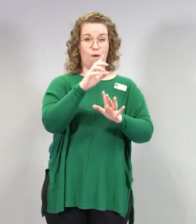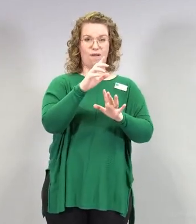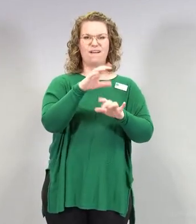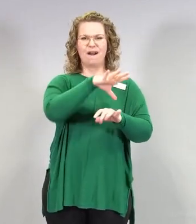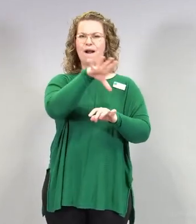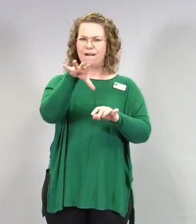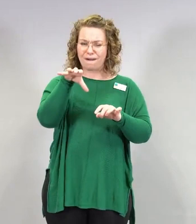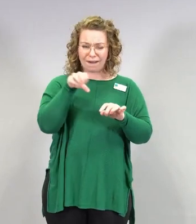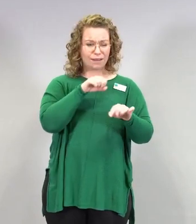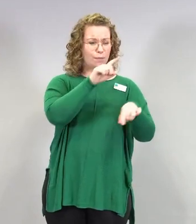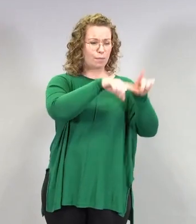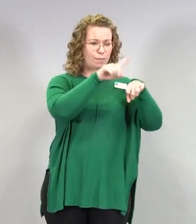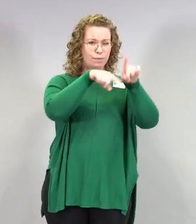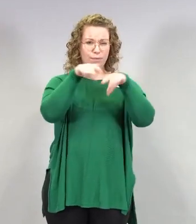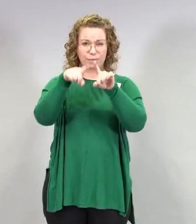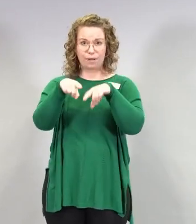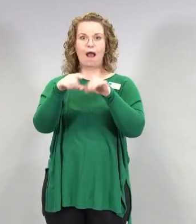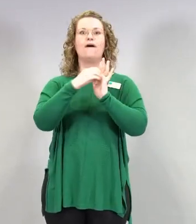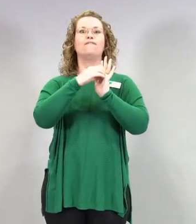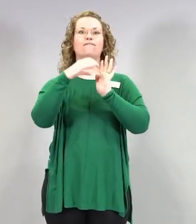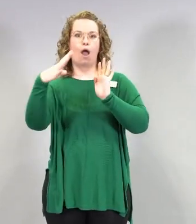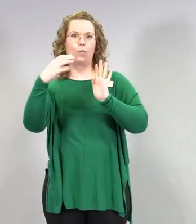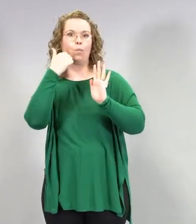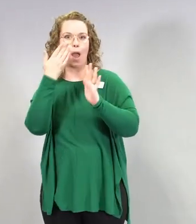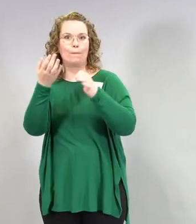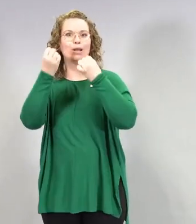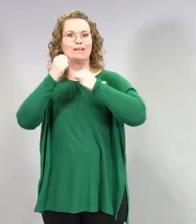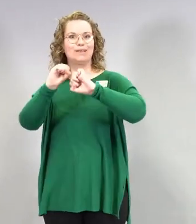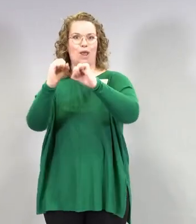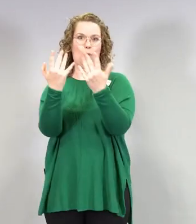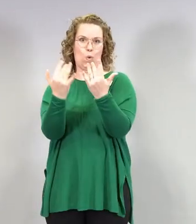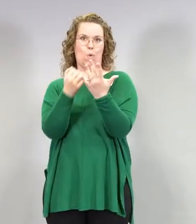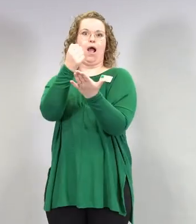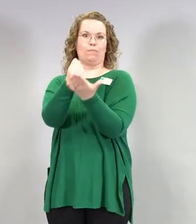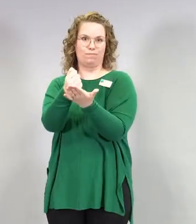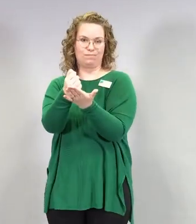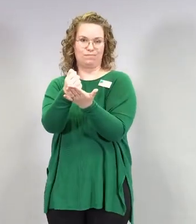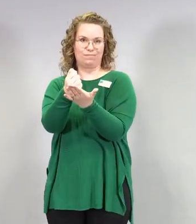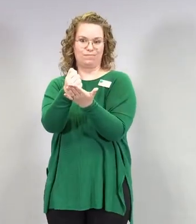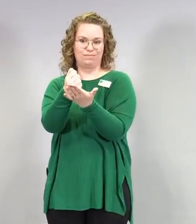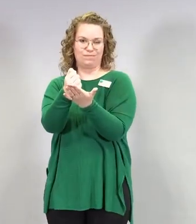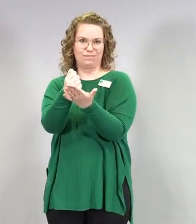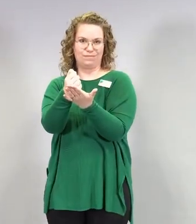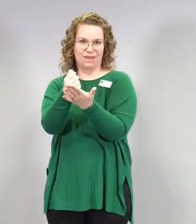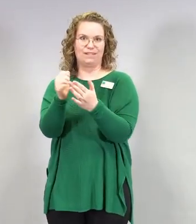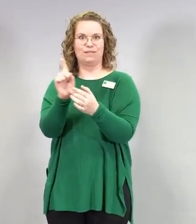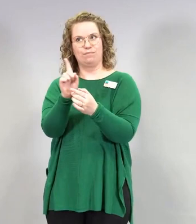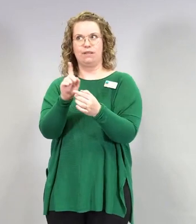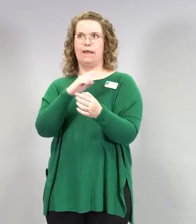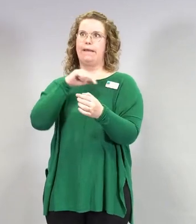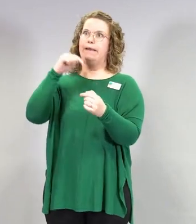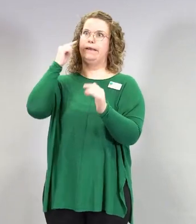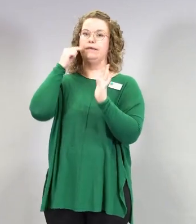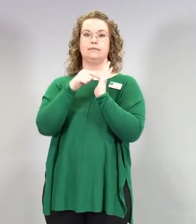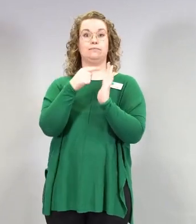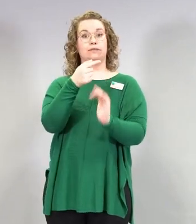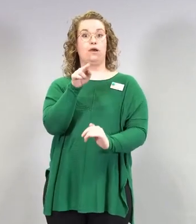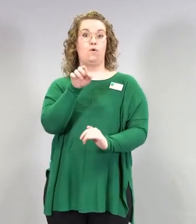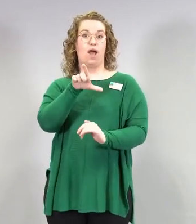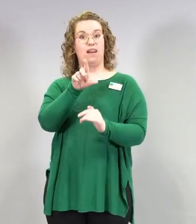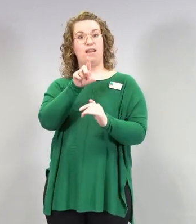teholukuihin, mitä sitten lääketieteellisissä julkaisuissa on tai joita me sitten siellä THL sivuilla